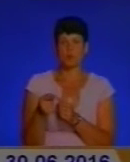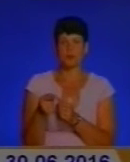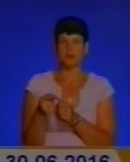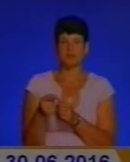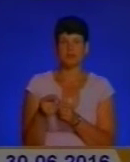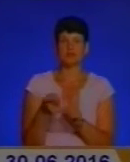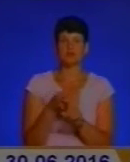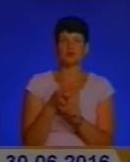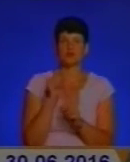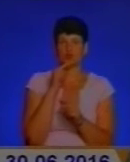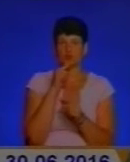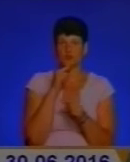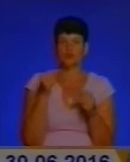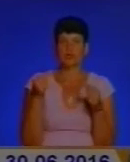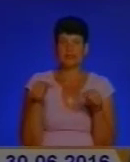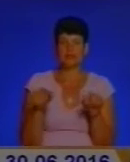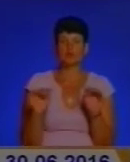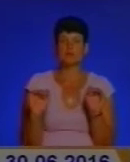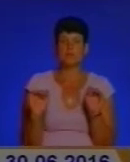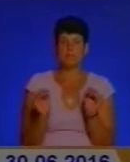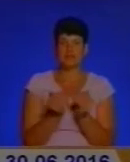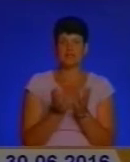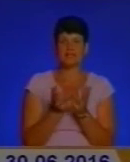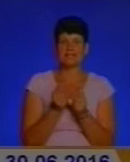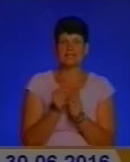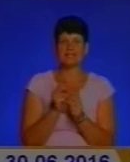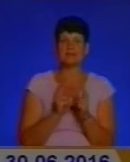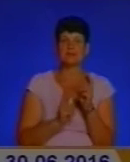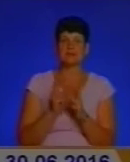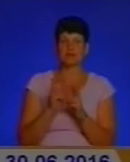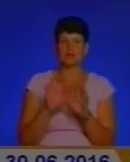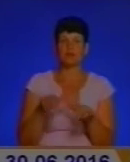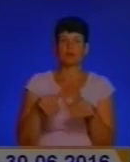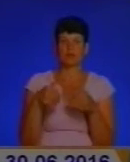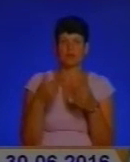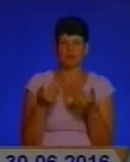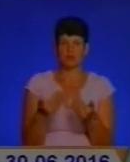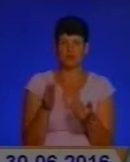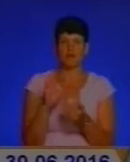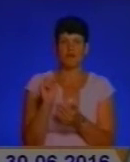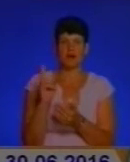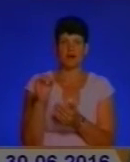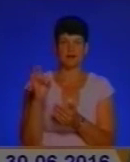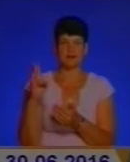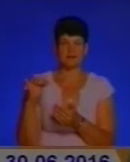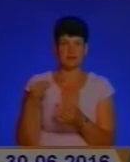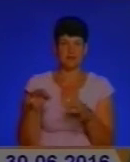економічною кризою зменшилася кількість підприємців, подають вакансії. І